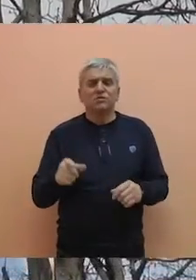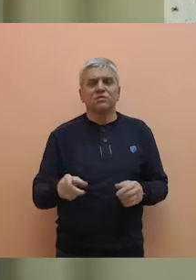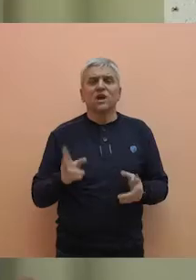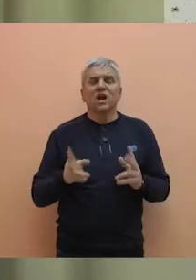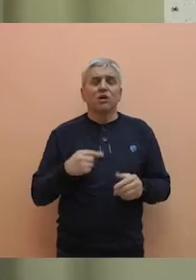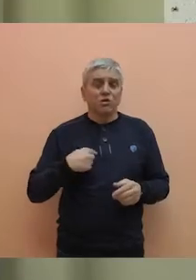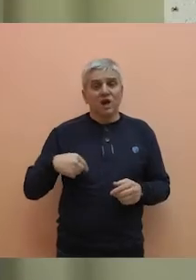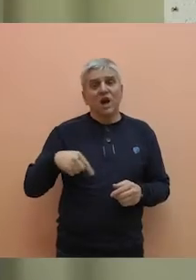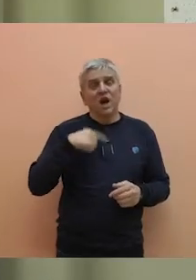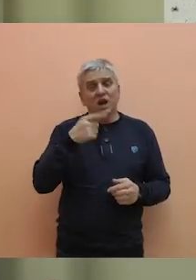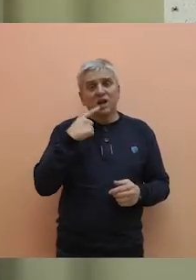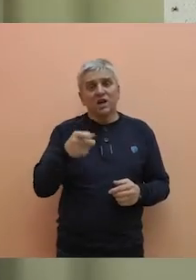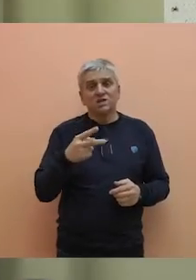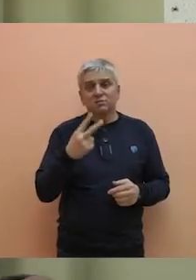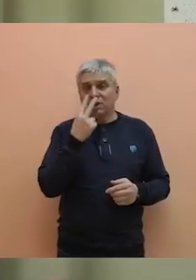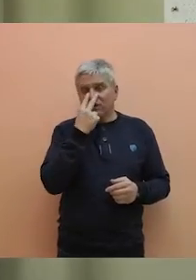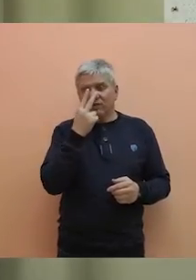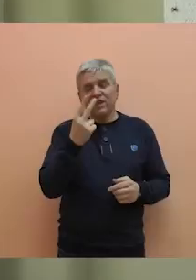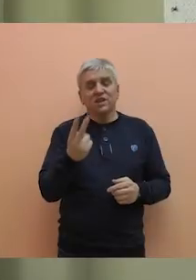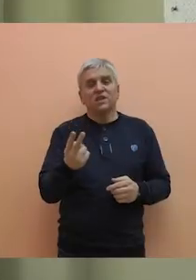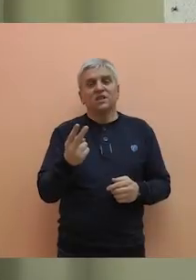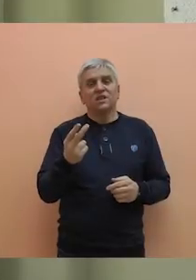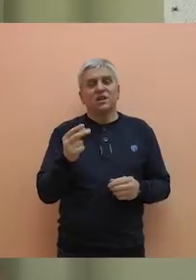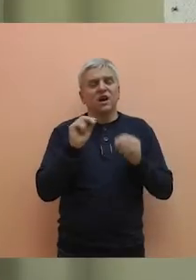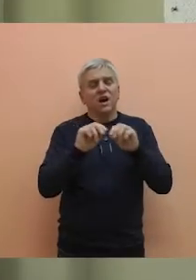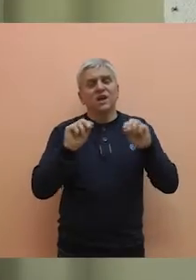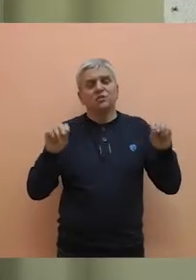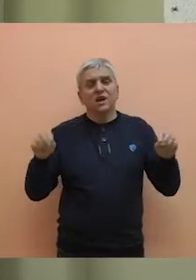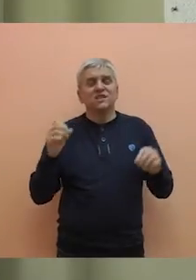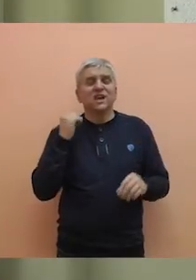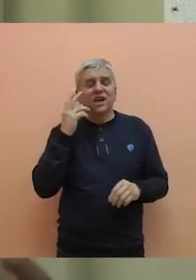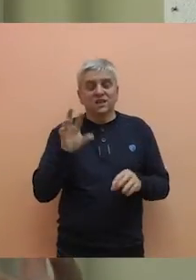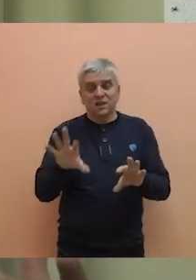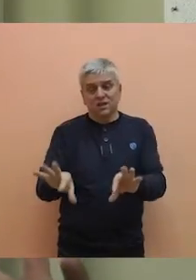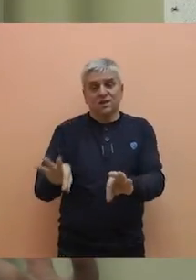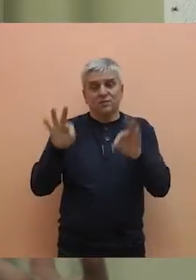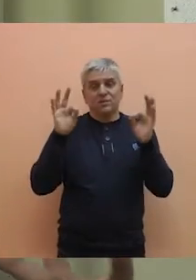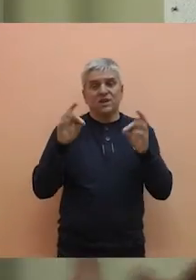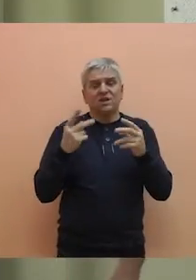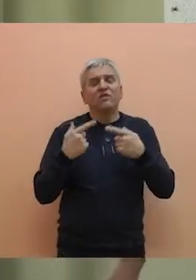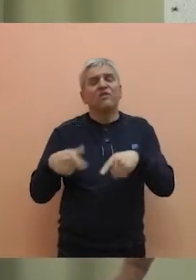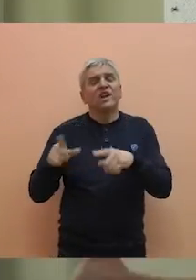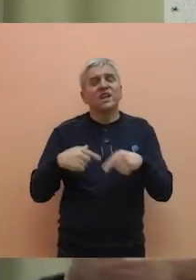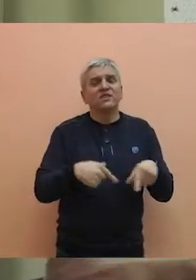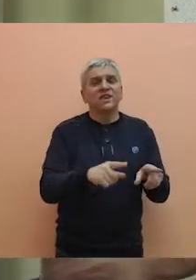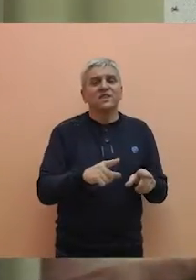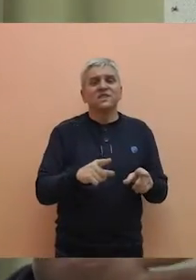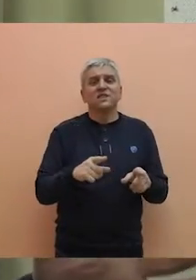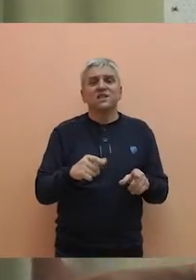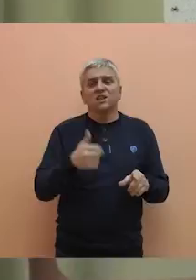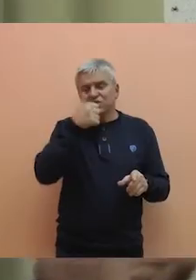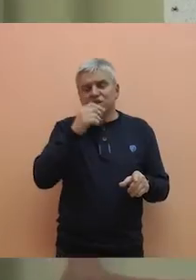objekte. Kako kažem, vide edukacije, znači, građana, kada biraju vrste koje